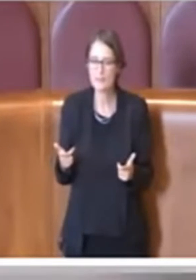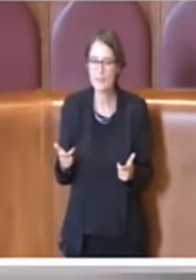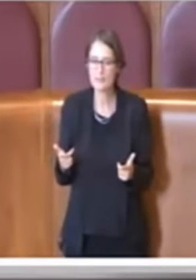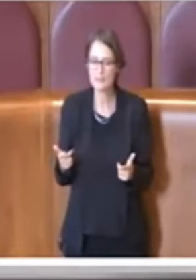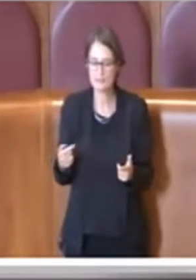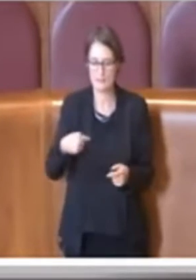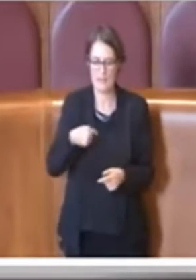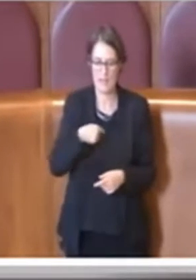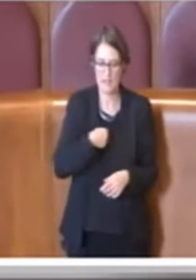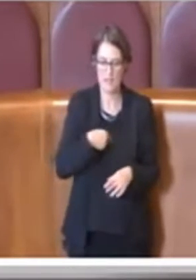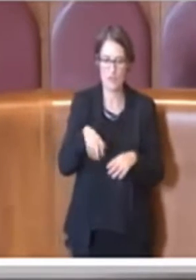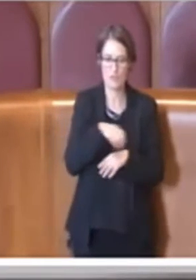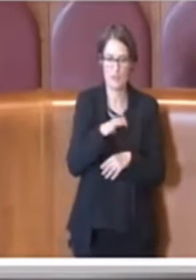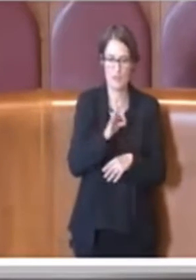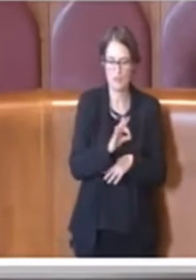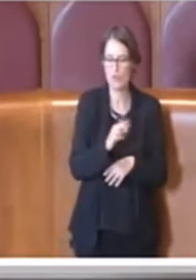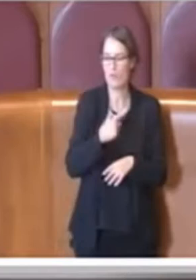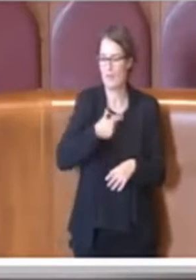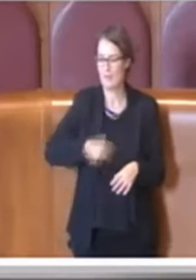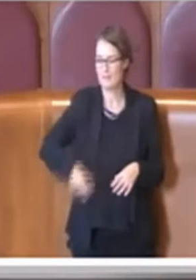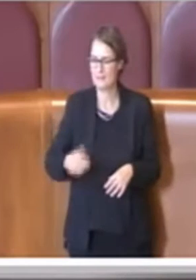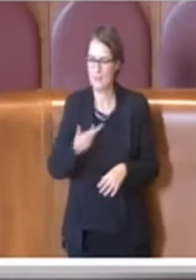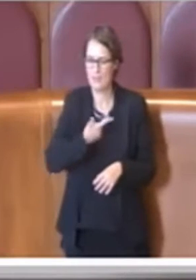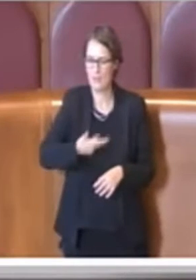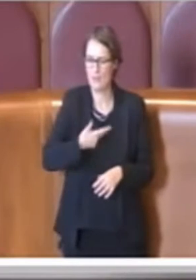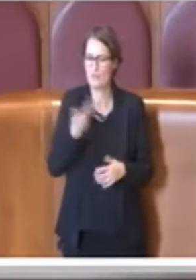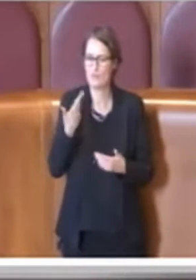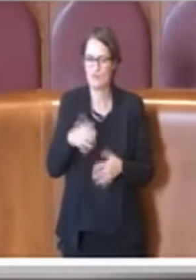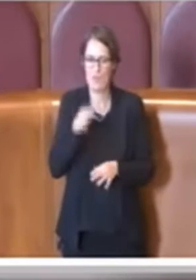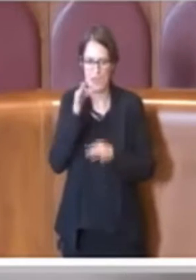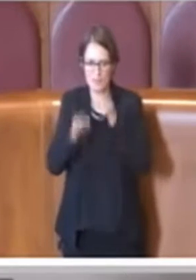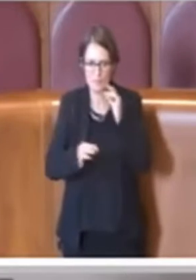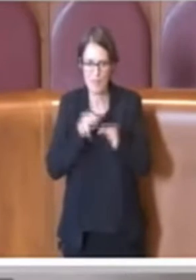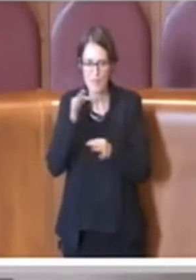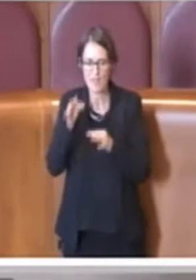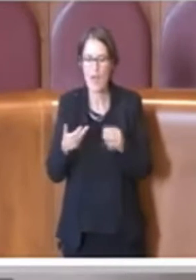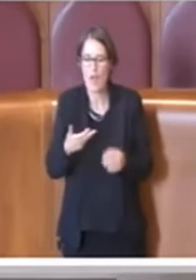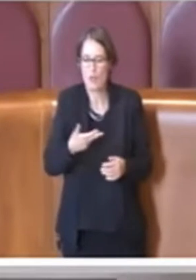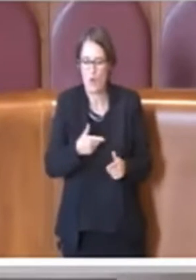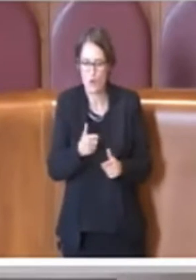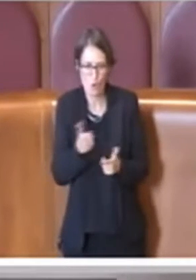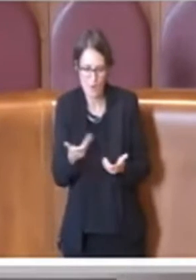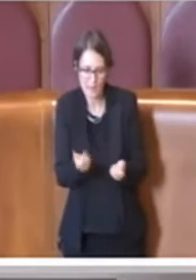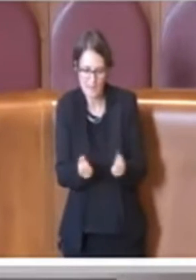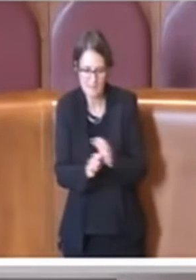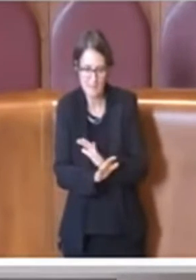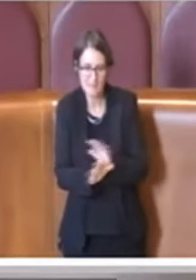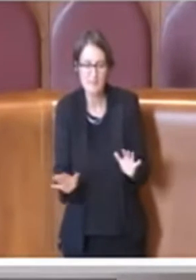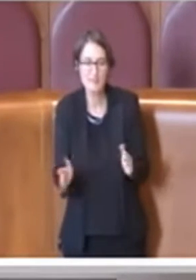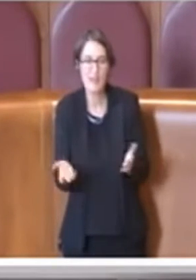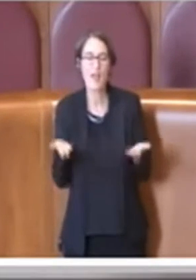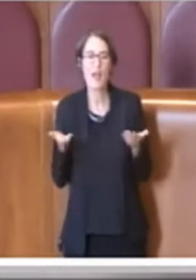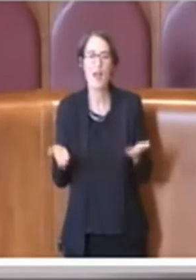'assessore Falongia, sia la sindaca abbiamo già spiegato e quindi la